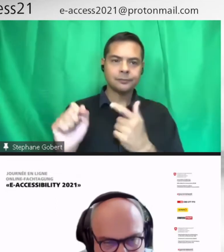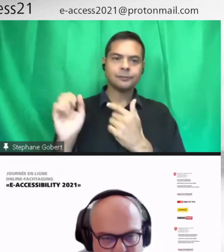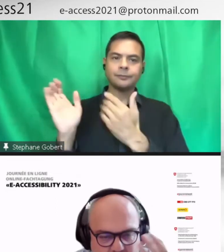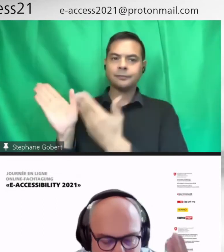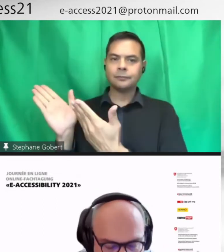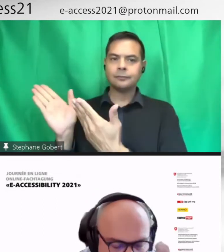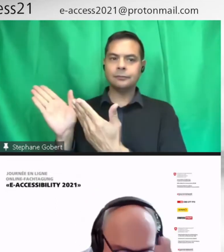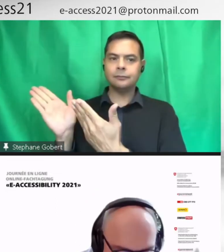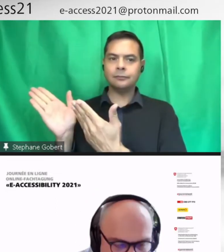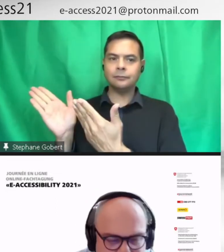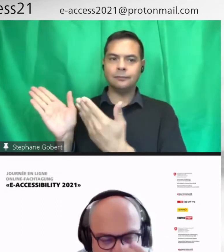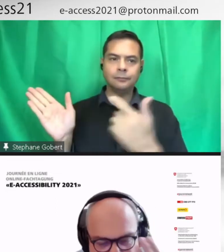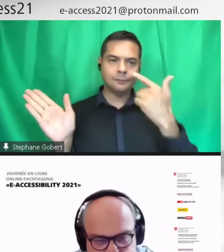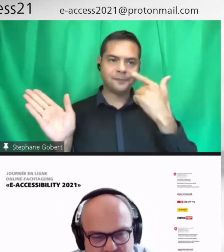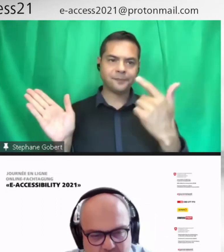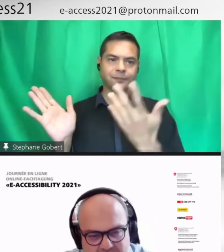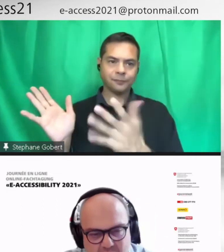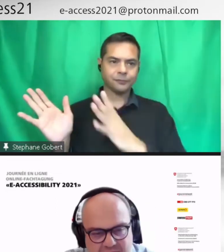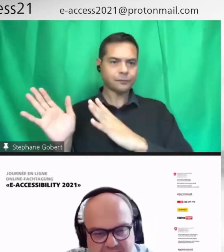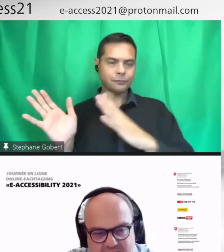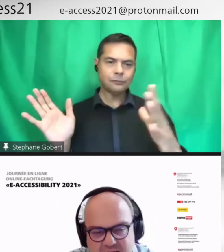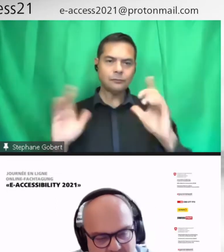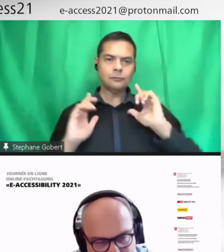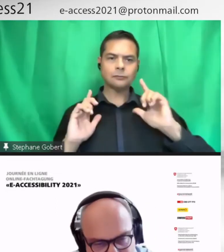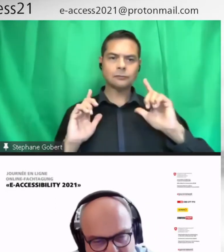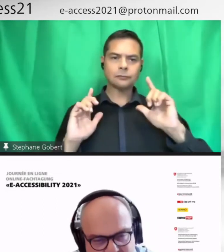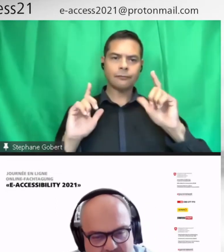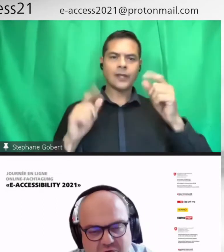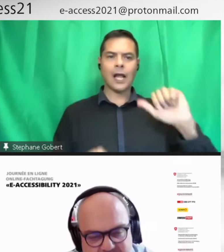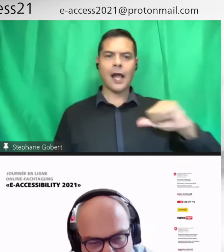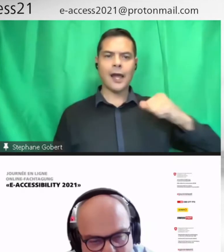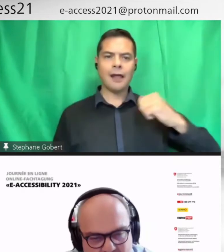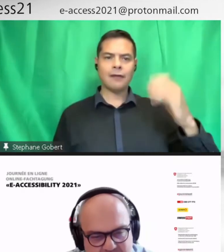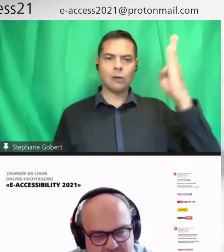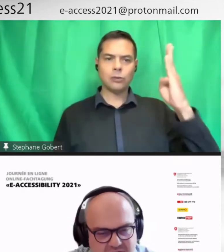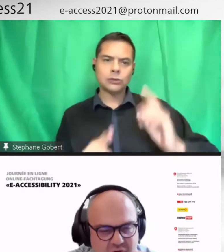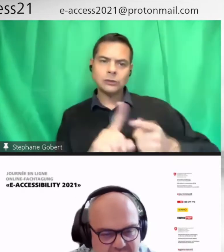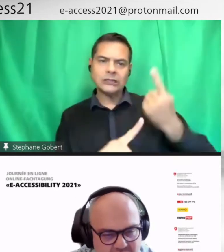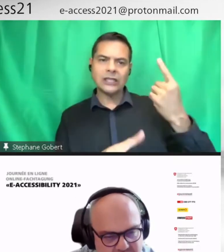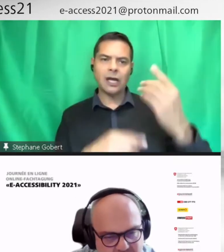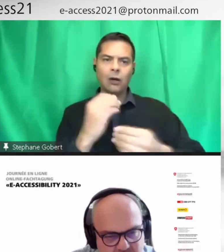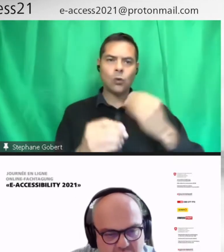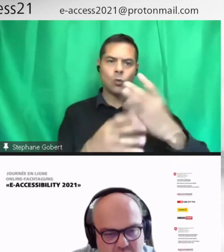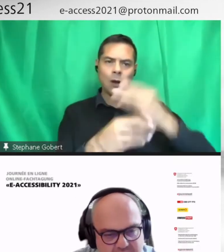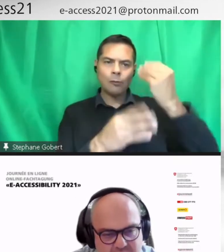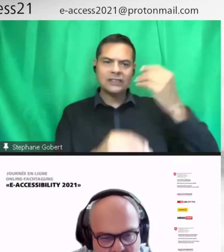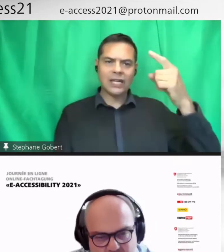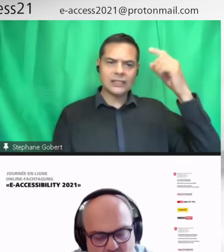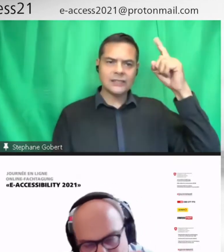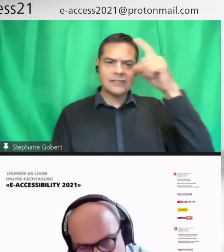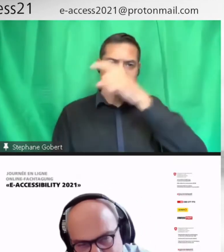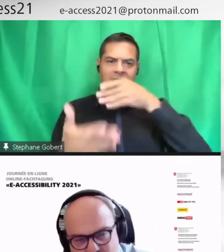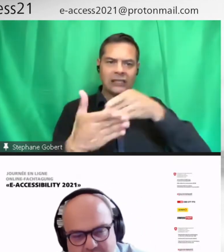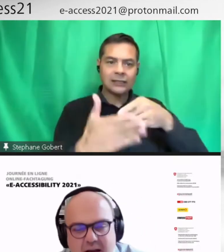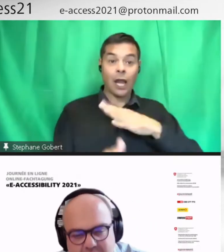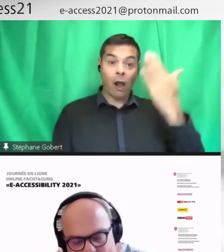besoins particuliers, donc qui ont des difficultés d'apprentissage. Pour les élèves connaissances d'apprentissage, donc ils sont surdoués. Puis, on